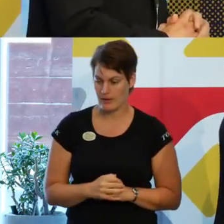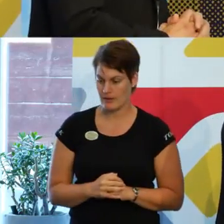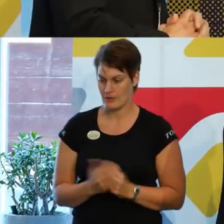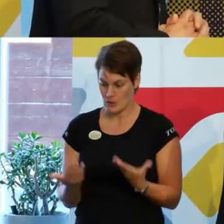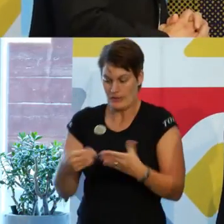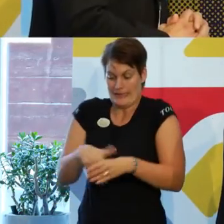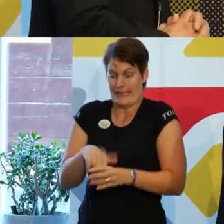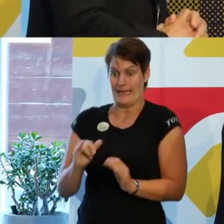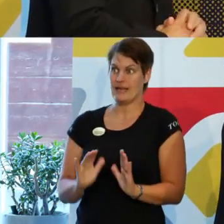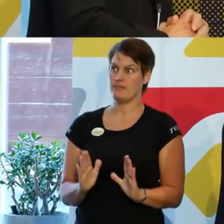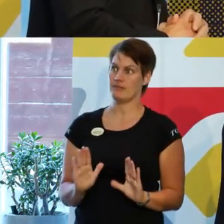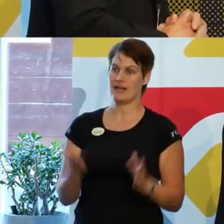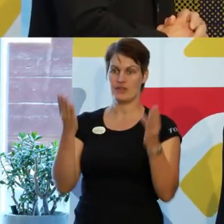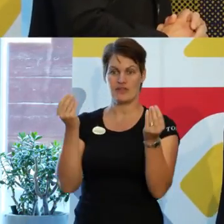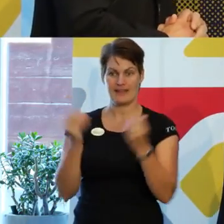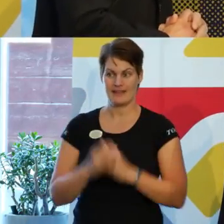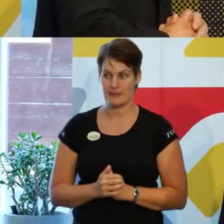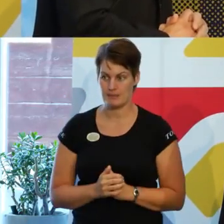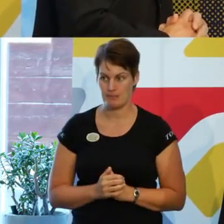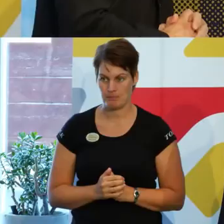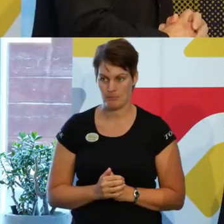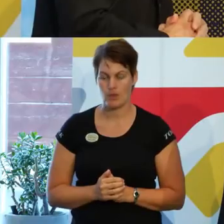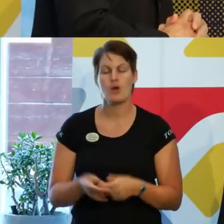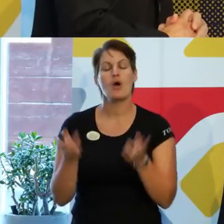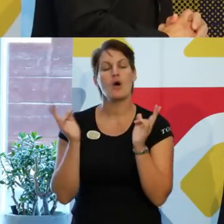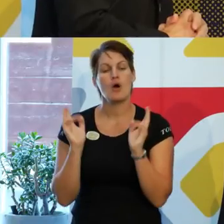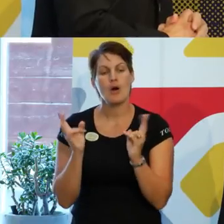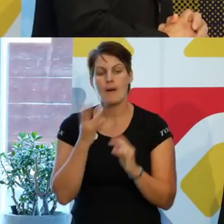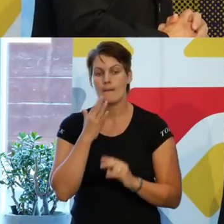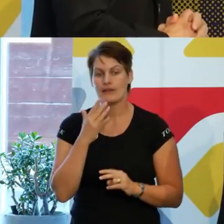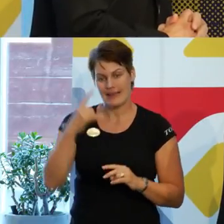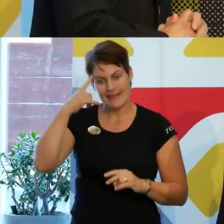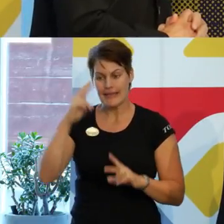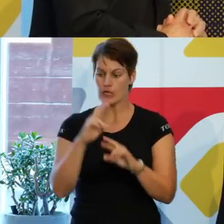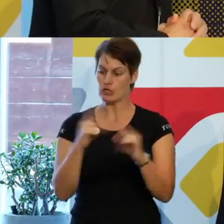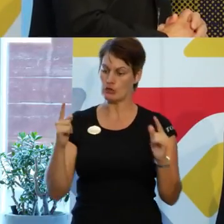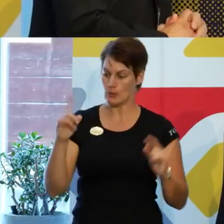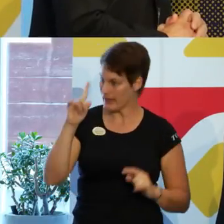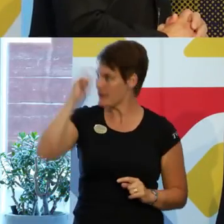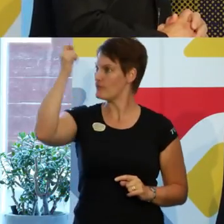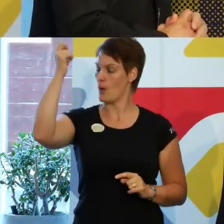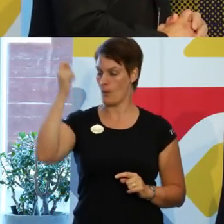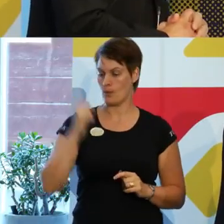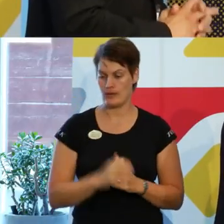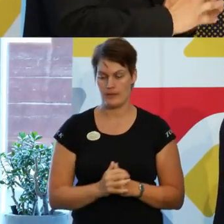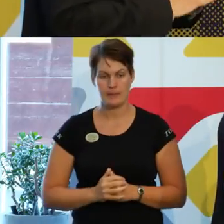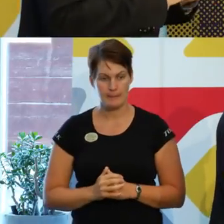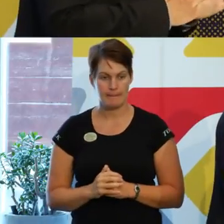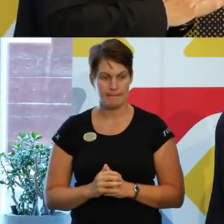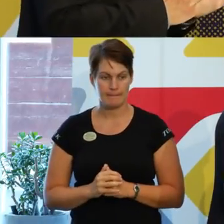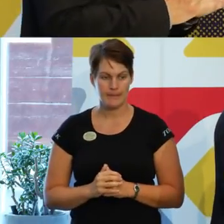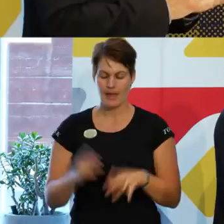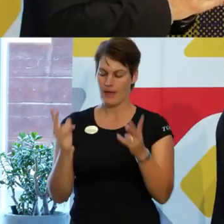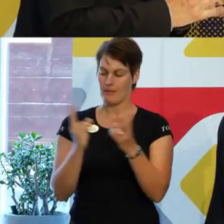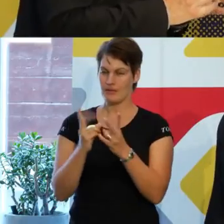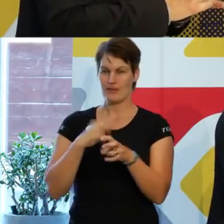livskvalitetsprogram. Och sen det tredje benet är att vi pratar väldigt mycket om att tänka nytt och innovationer. Så jag ser det här som på något sätt det ligger ett